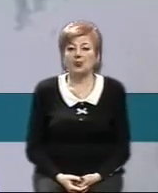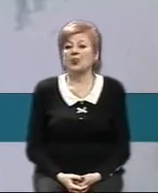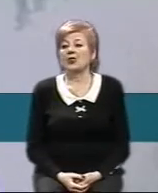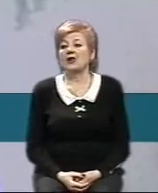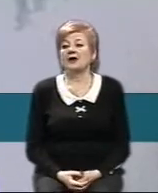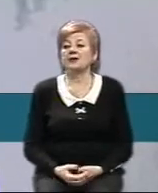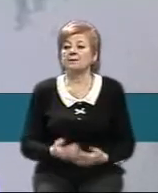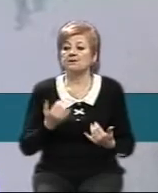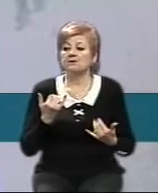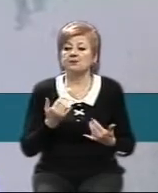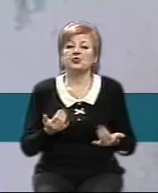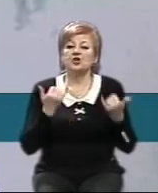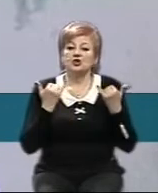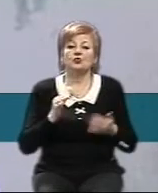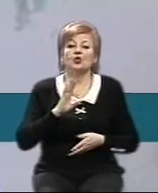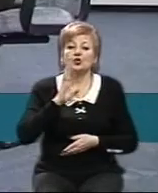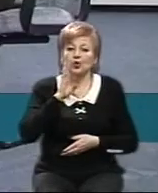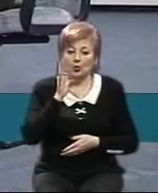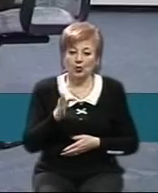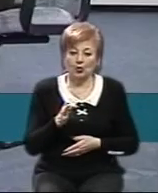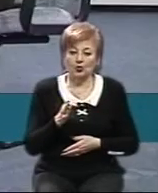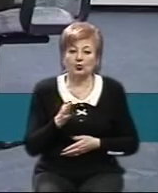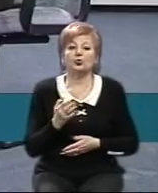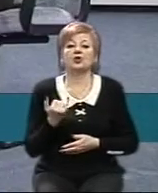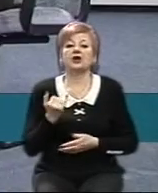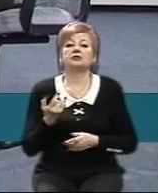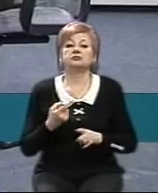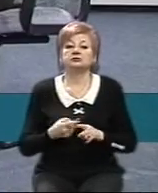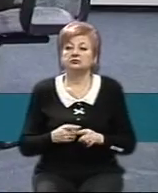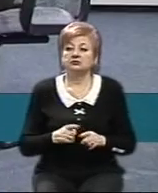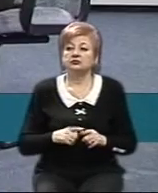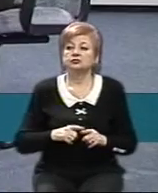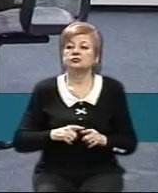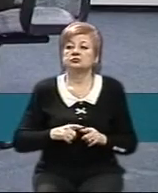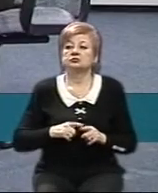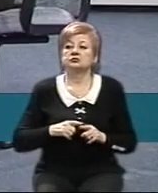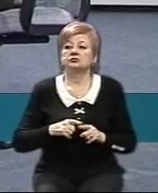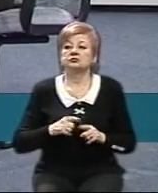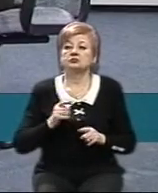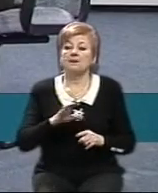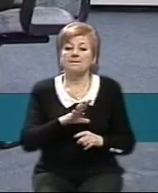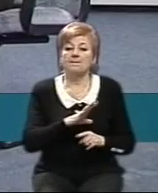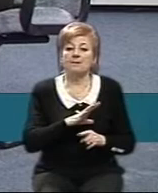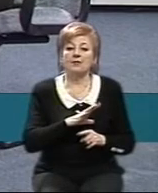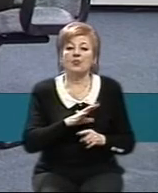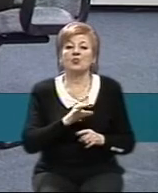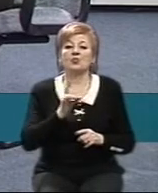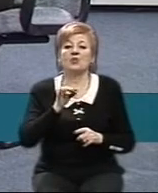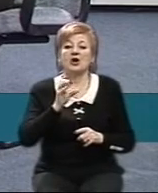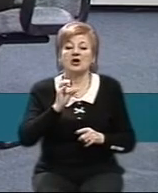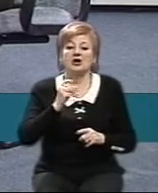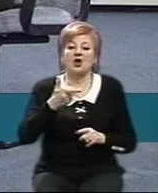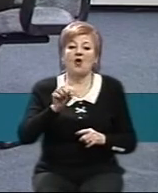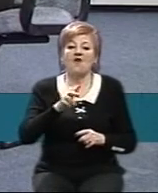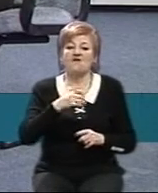Знаєте, сьогодні вранці у нас на радіо-ефірі, на радіо «Запоріжжя» був Володимир Роговий, заступник